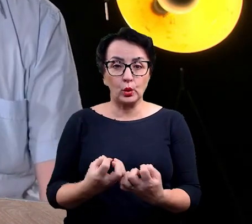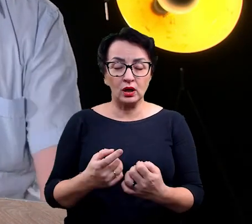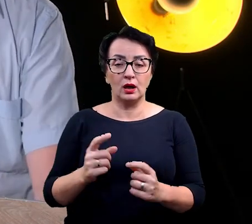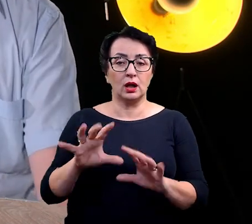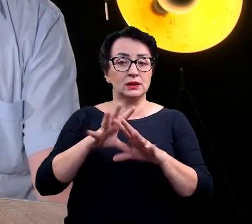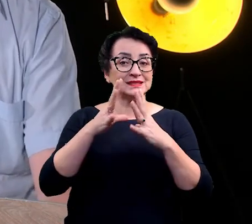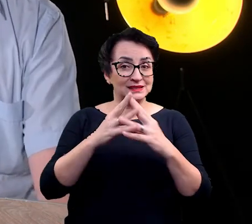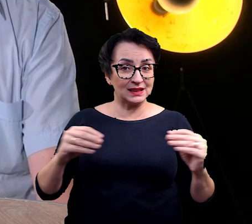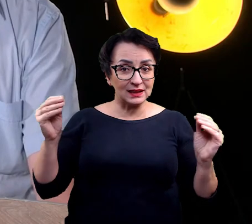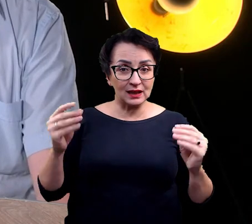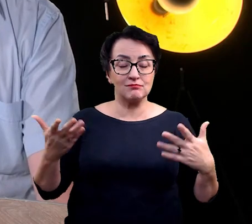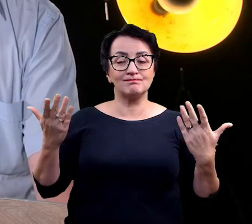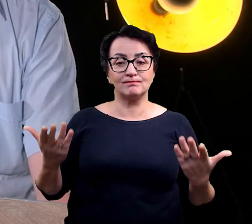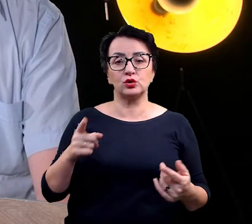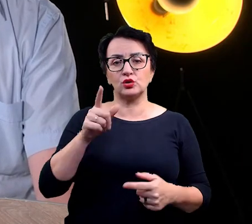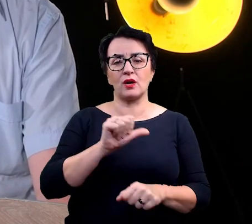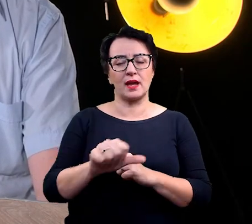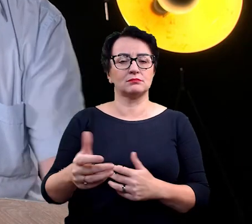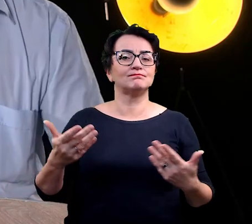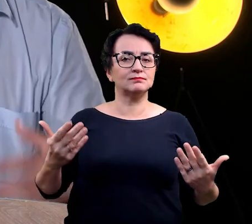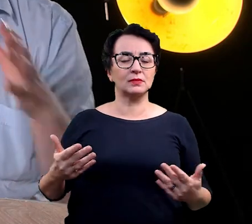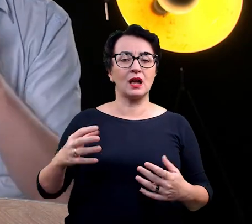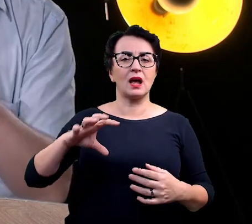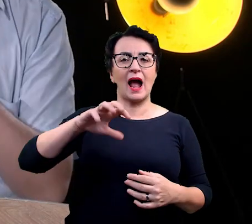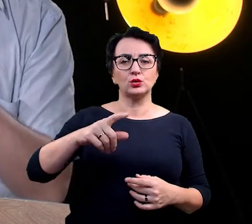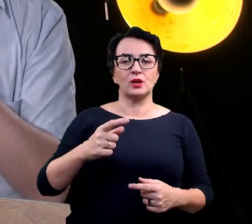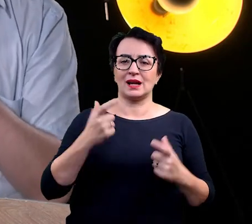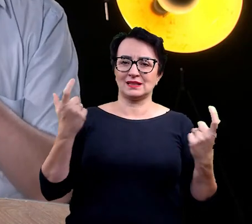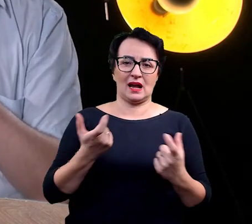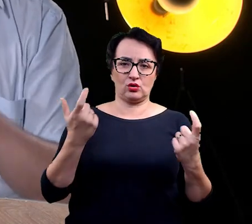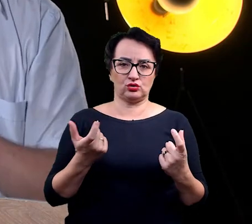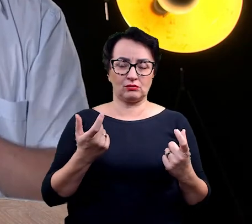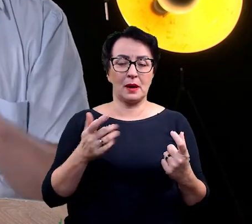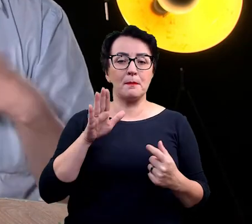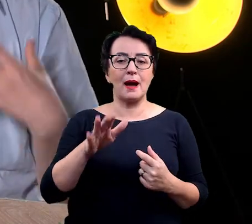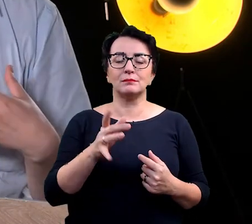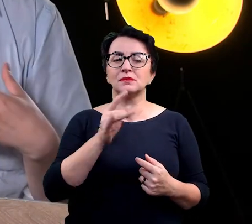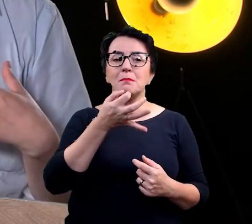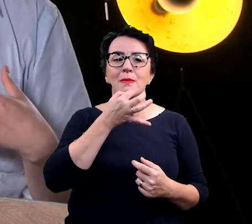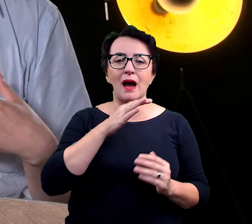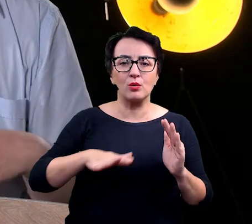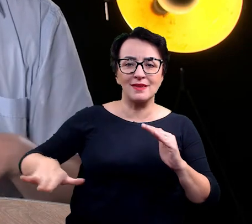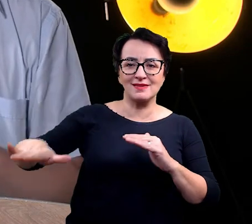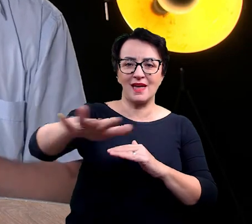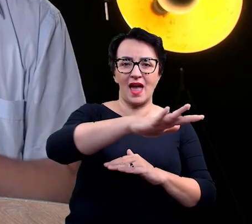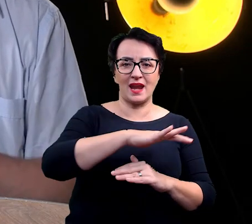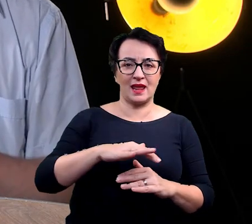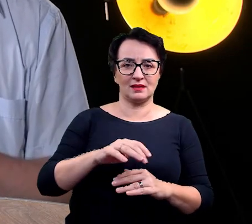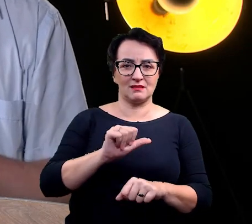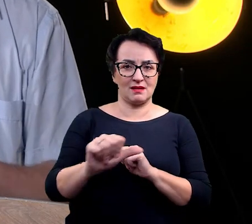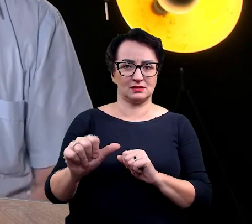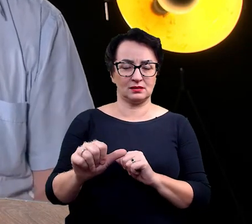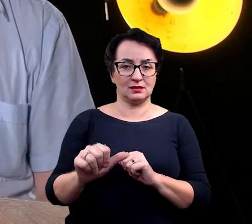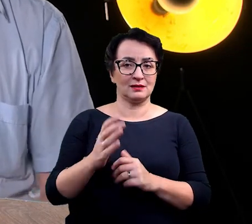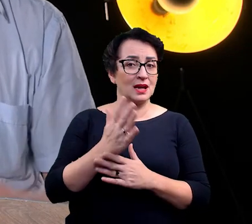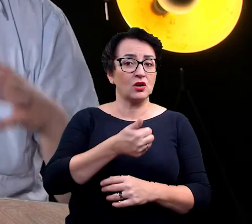No to to jest jak najbardziej gatunek, który jest zagrożony. I ma bardzo mały area występowania, znaczy występuje tylko na Islandii i nie występuje w innych